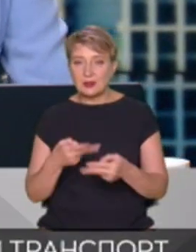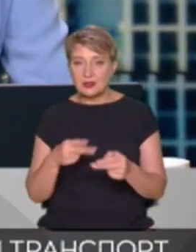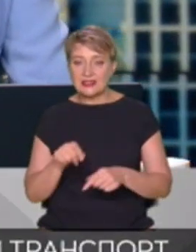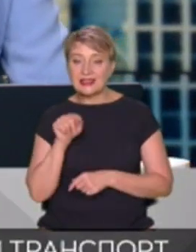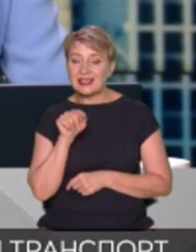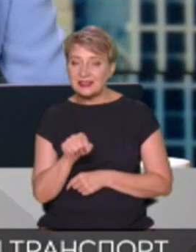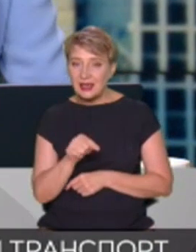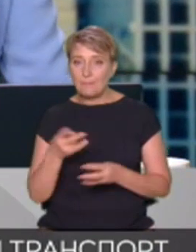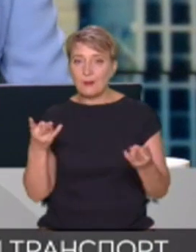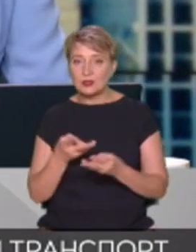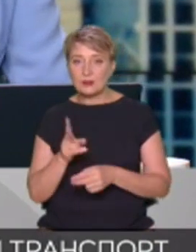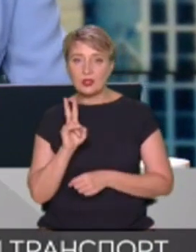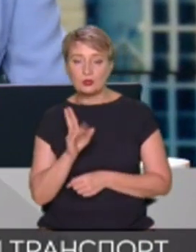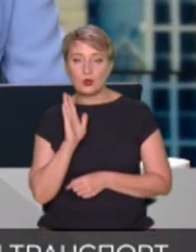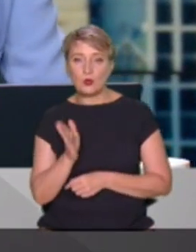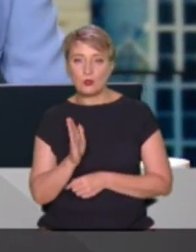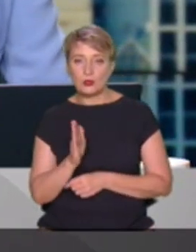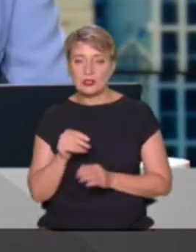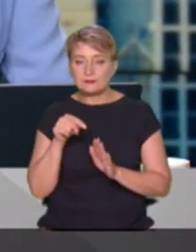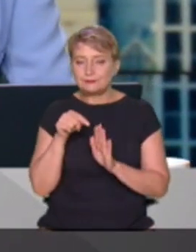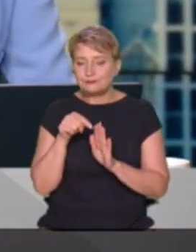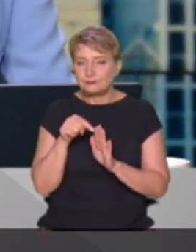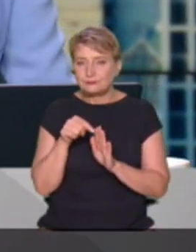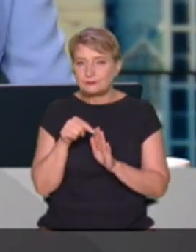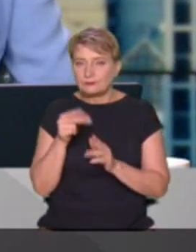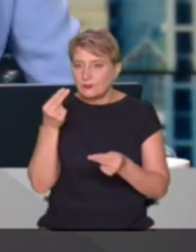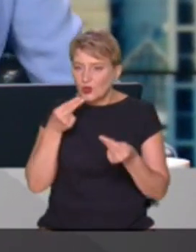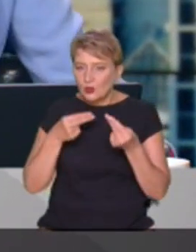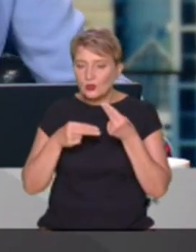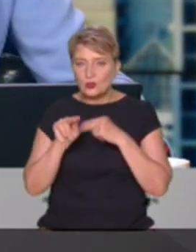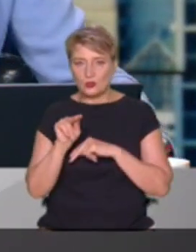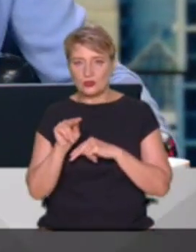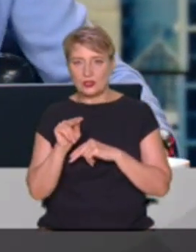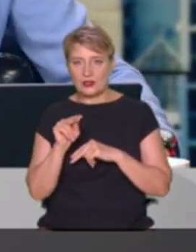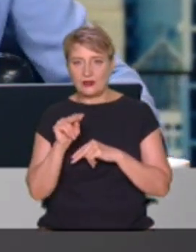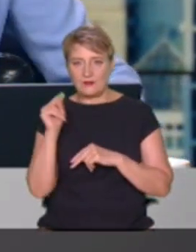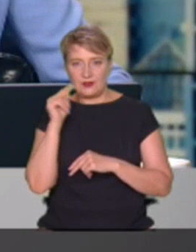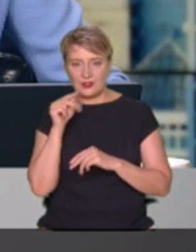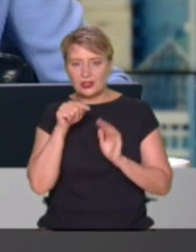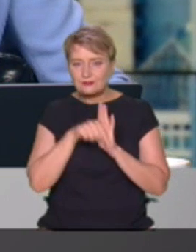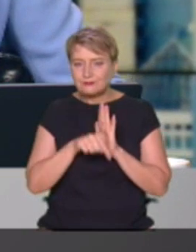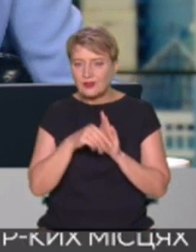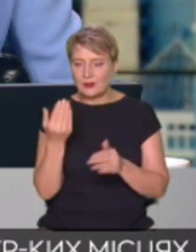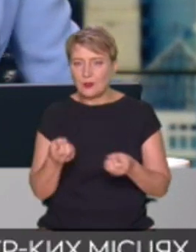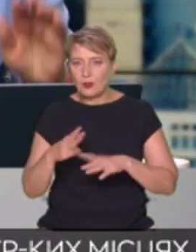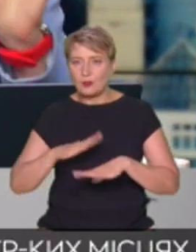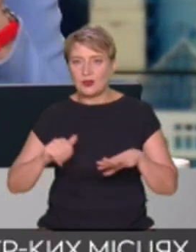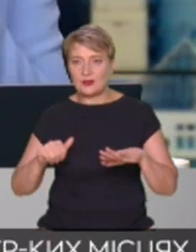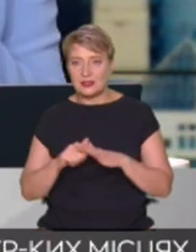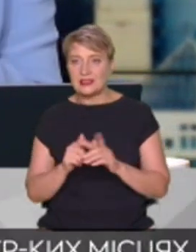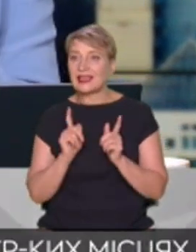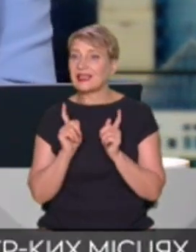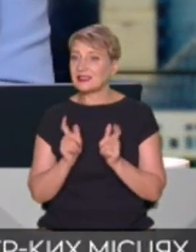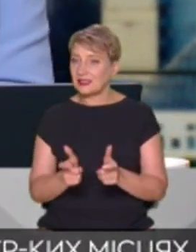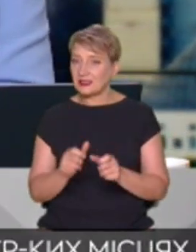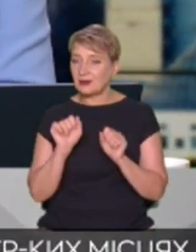глибоко вивчати, спеціалізуватися на філології. Згідно з вами, але це,